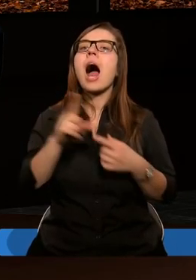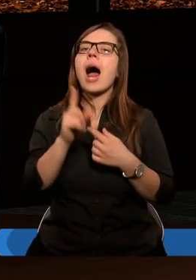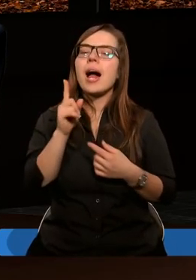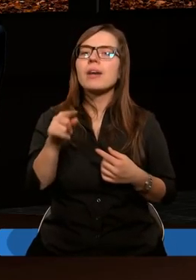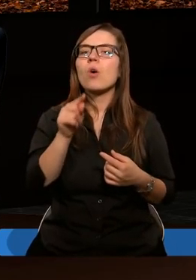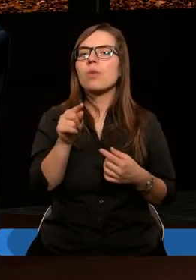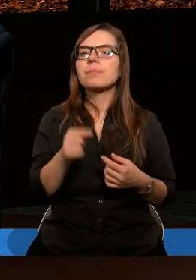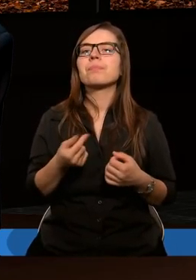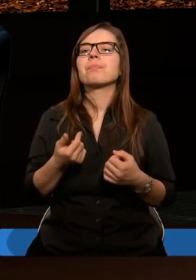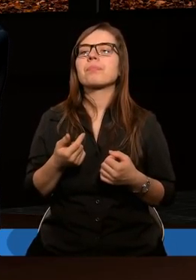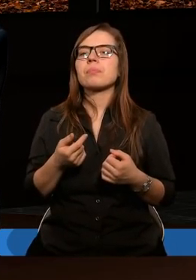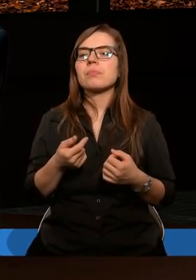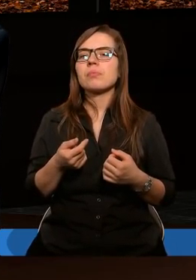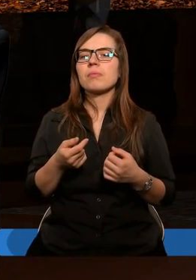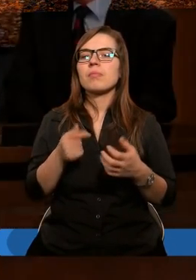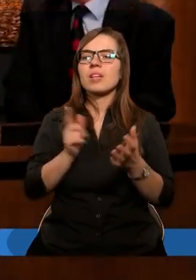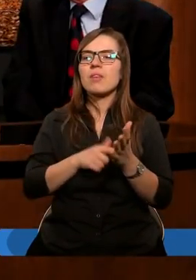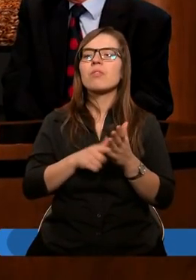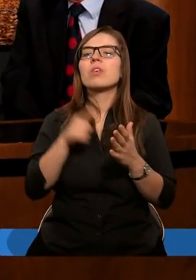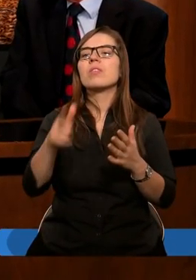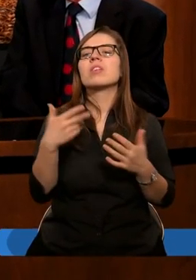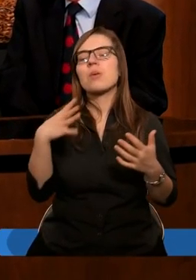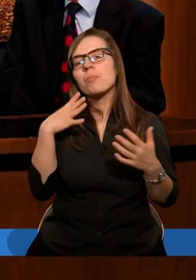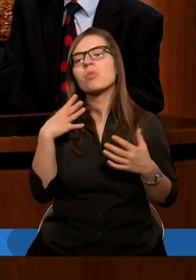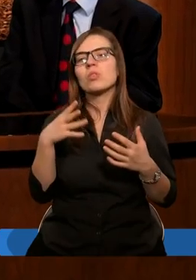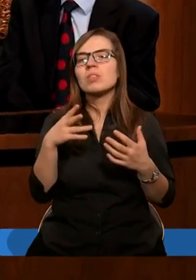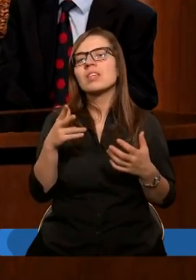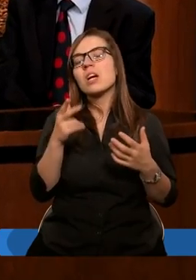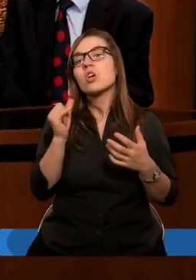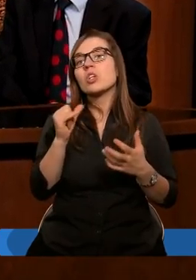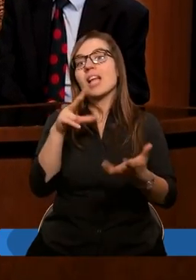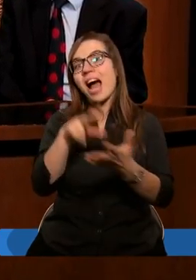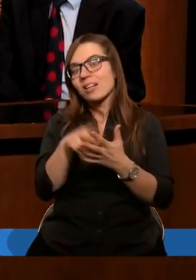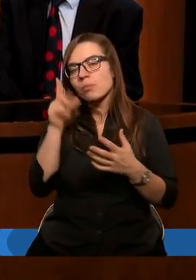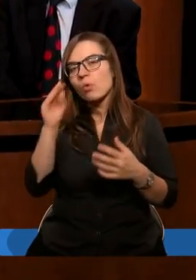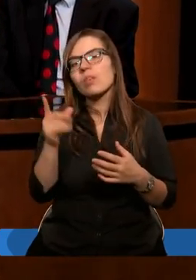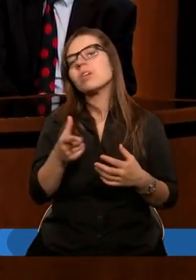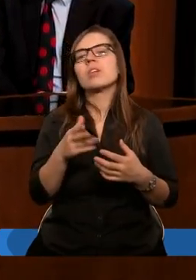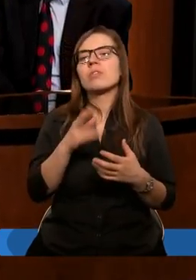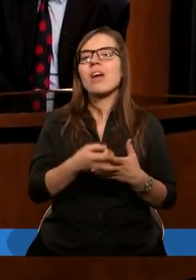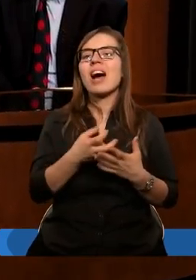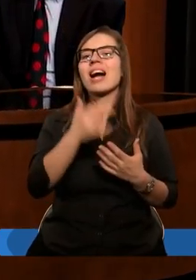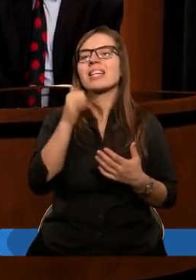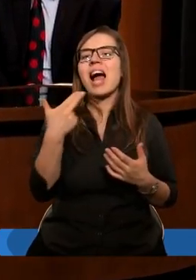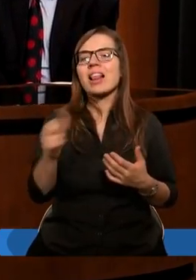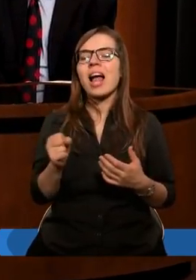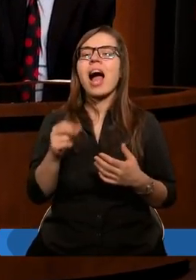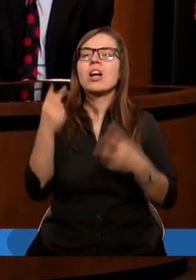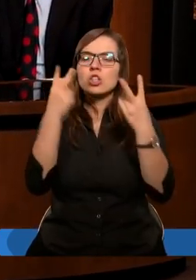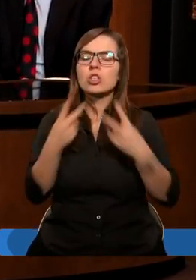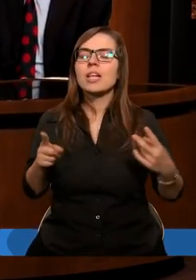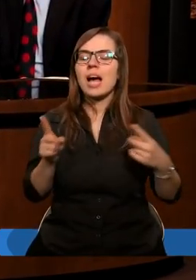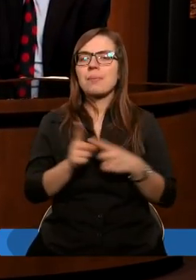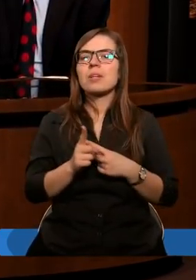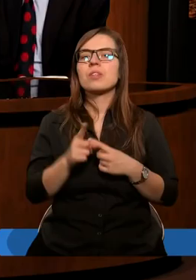A oni być może w znacznej mierze zaakceptowali Jezusa. W Ewangelii Jana o nich czytamy, że to są ci, co